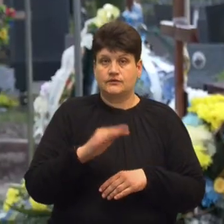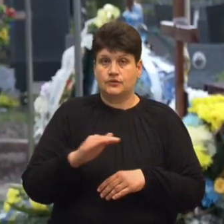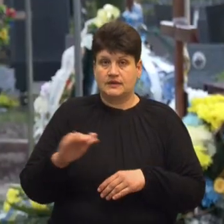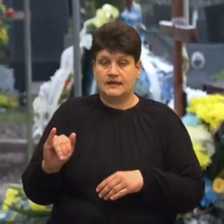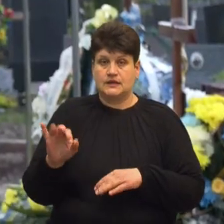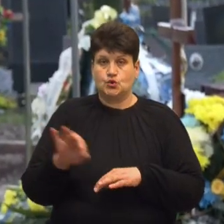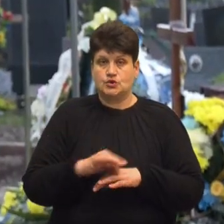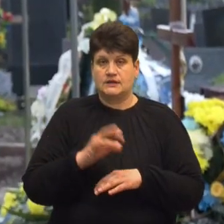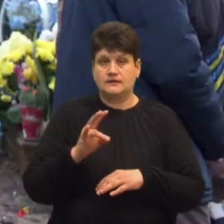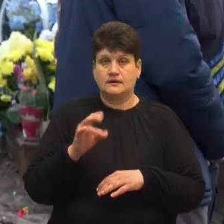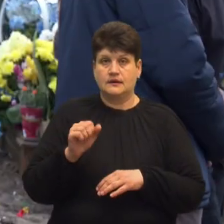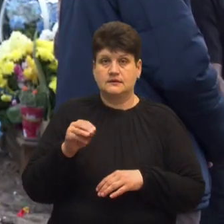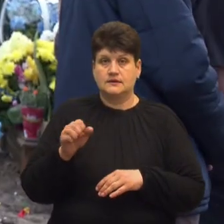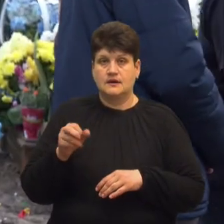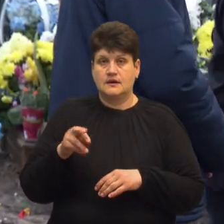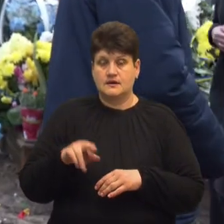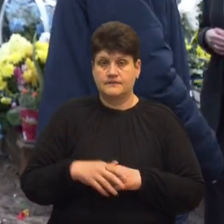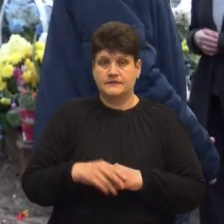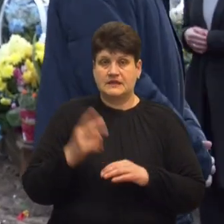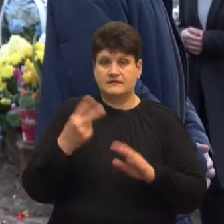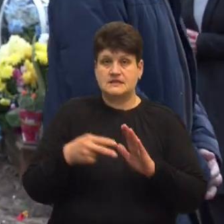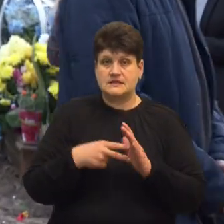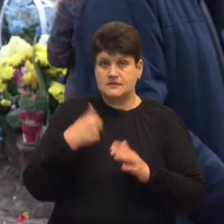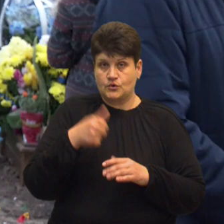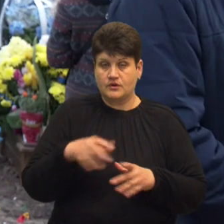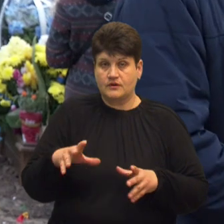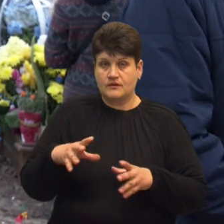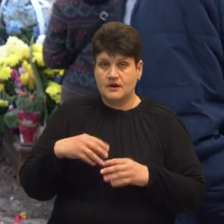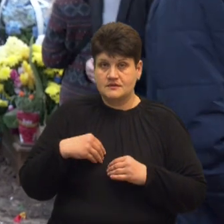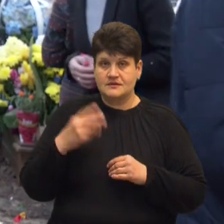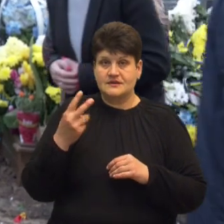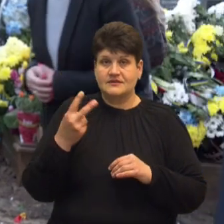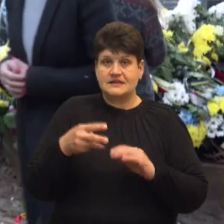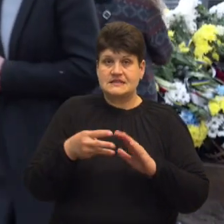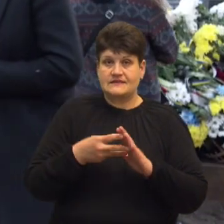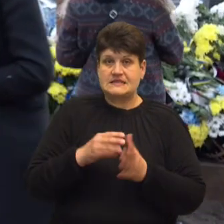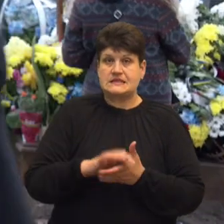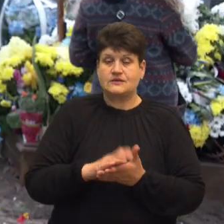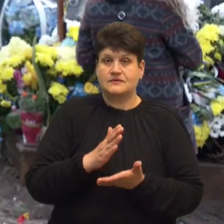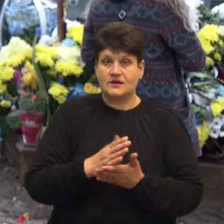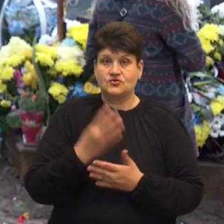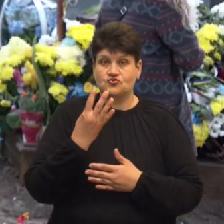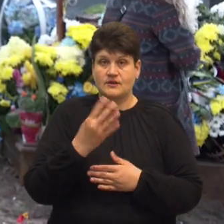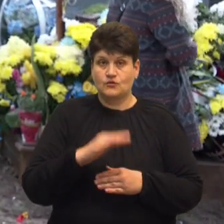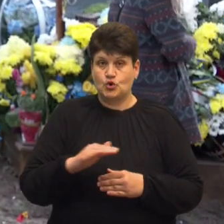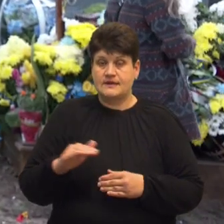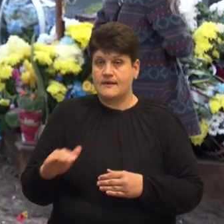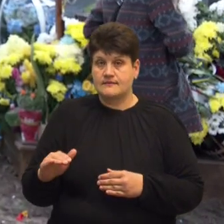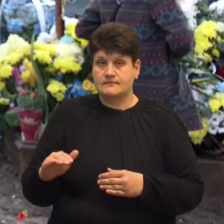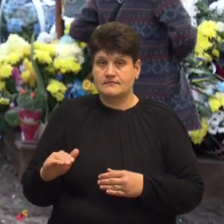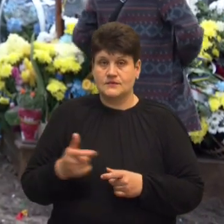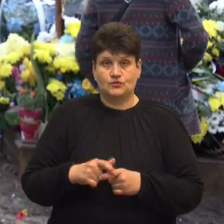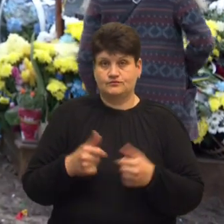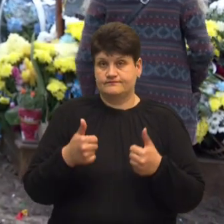дружина Наталія. 27 років разом, 28 знайомі, четверо дітей, дуже